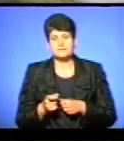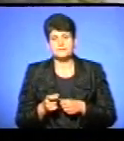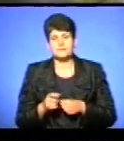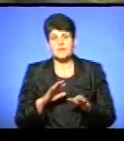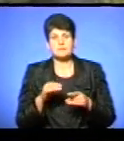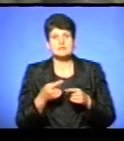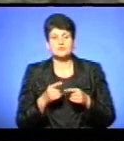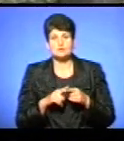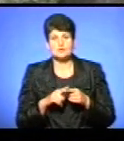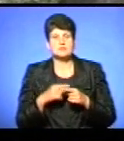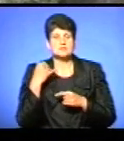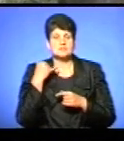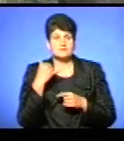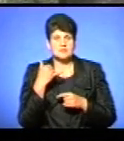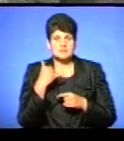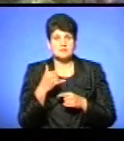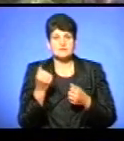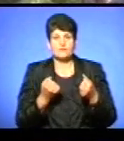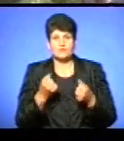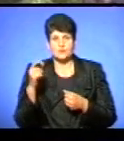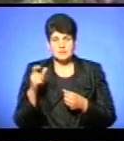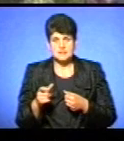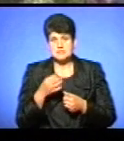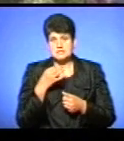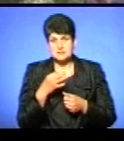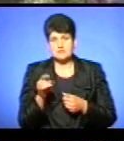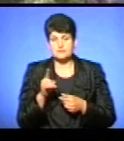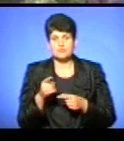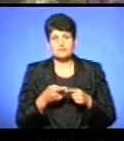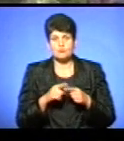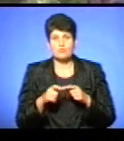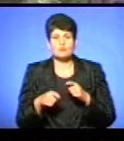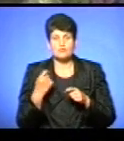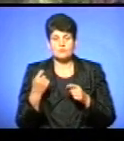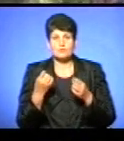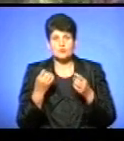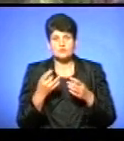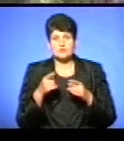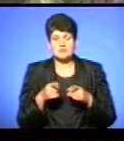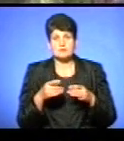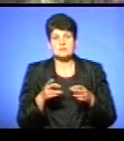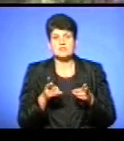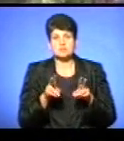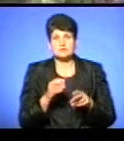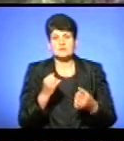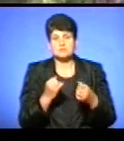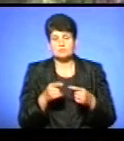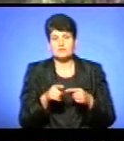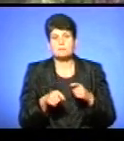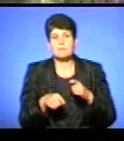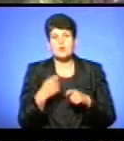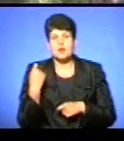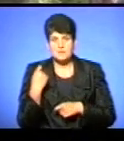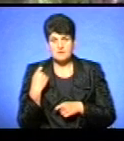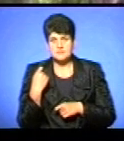Після чого з нами зв'язався вже безпосередньо сам водій, сказав, що по цьому порушенню, що він просто там автомобіль залишив, оскільки автомобіль зламався.